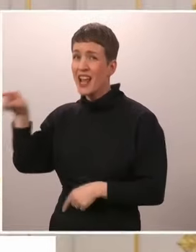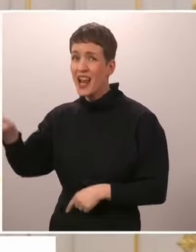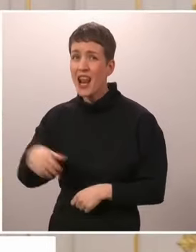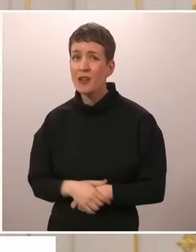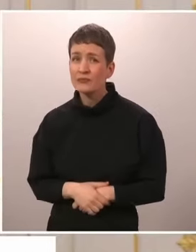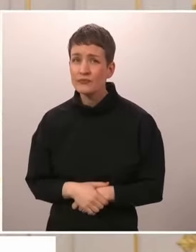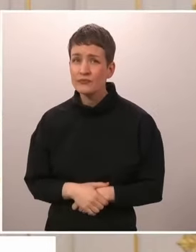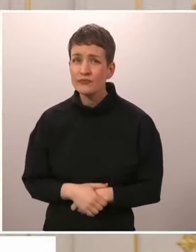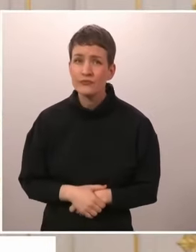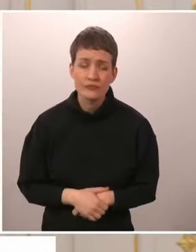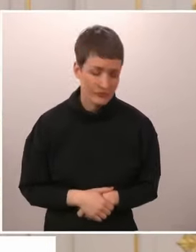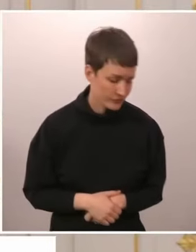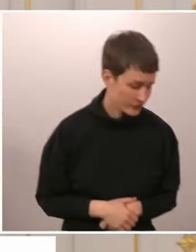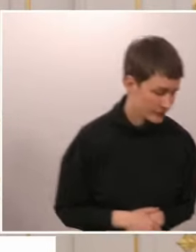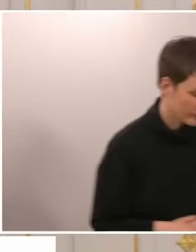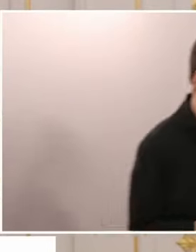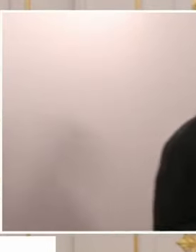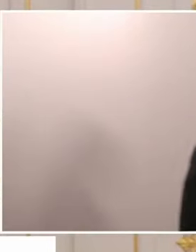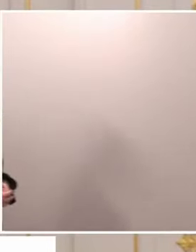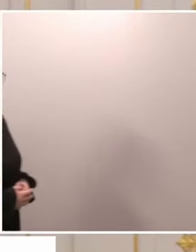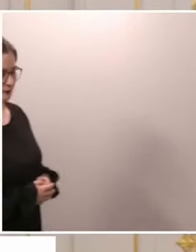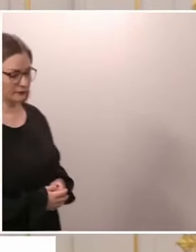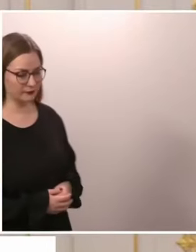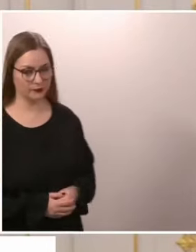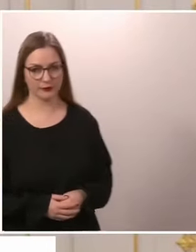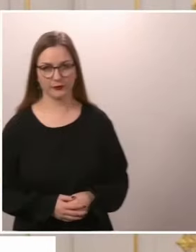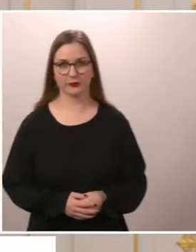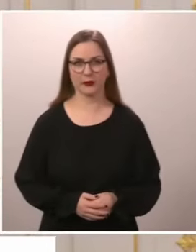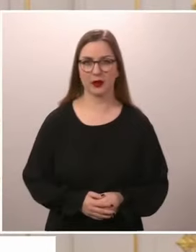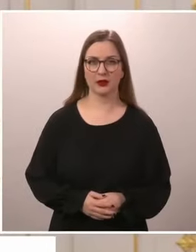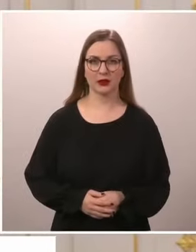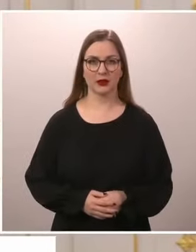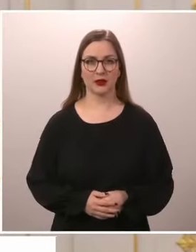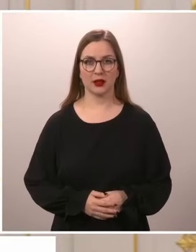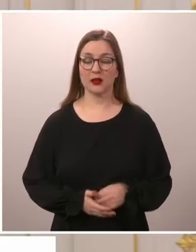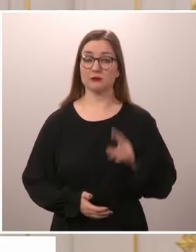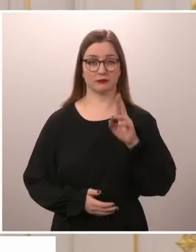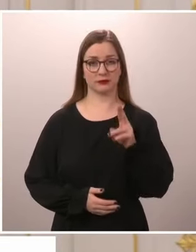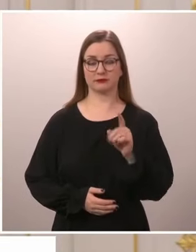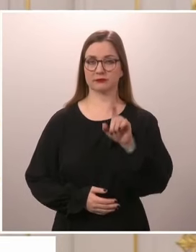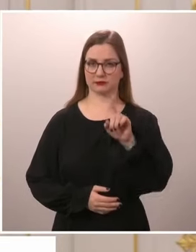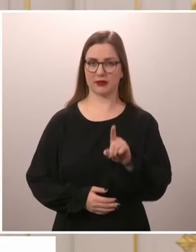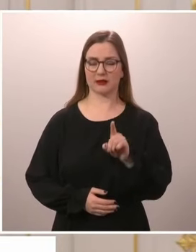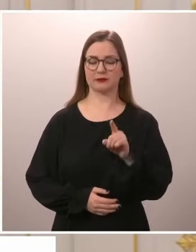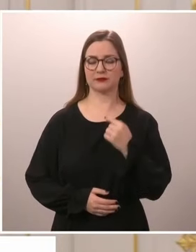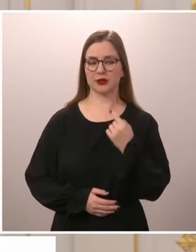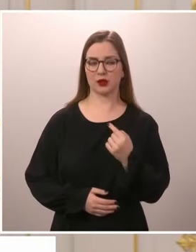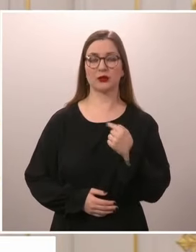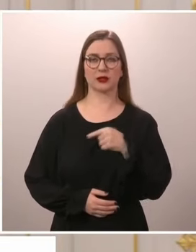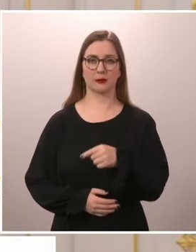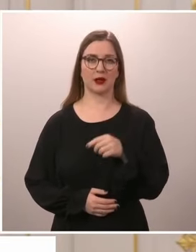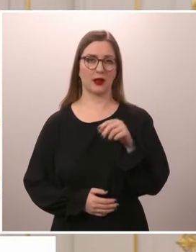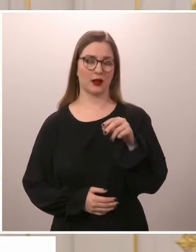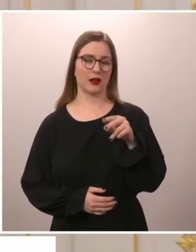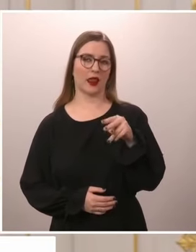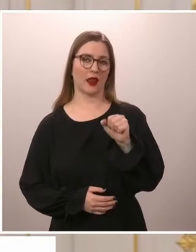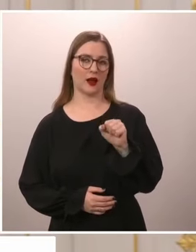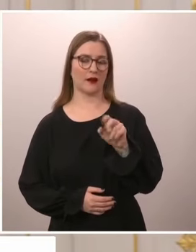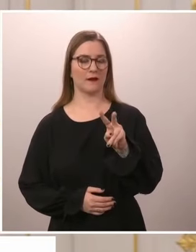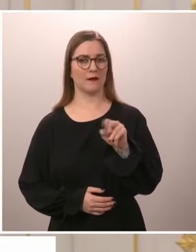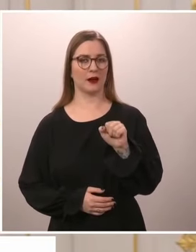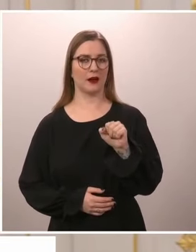Lähtökohta on tietysti se, että tuomitsen Navalnin poliittisen murhan, ja olen vahvasti sitä mieltä, että